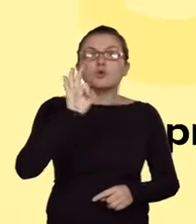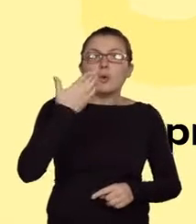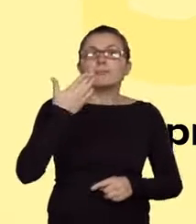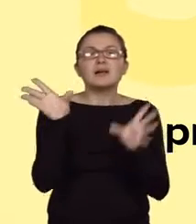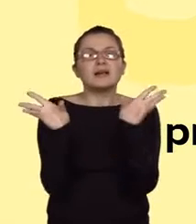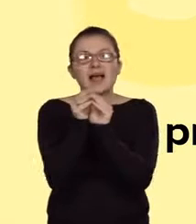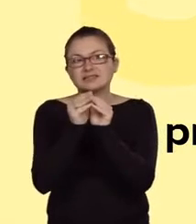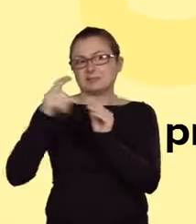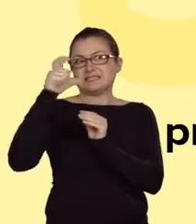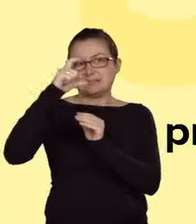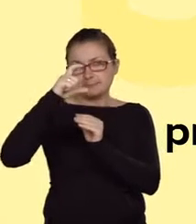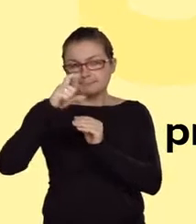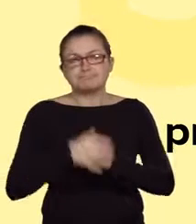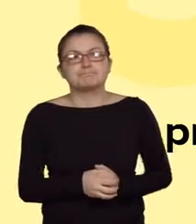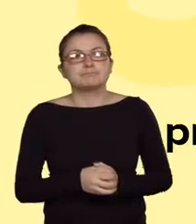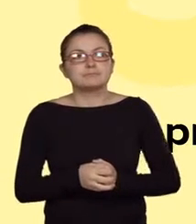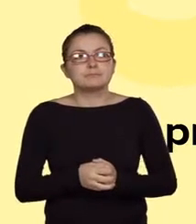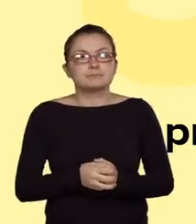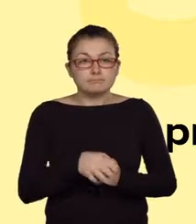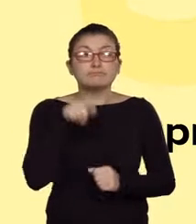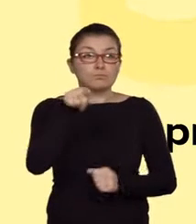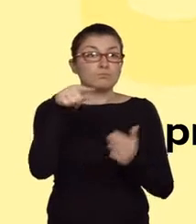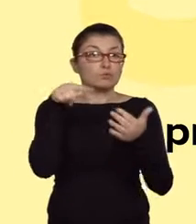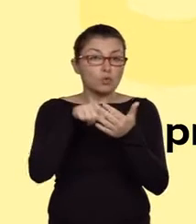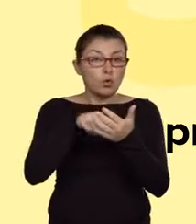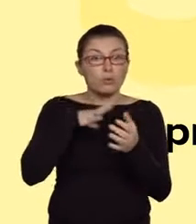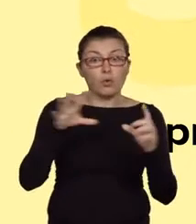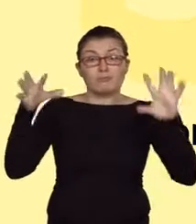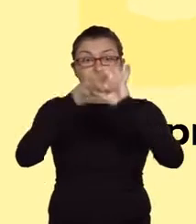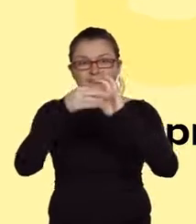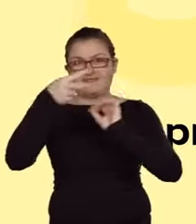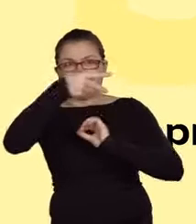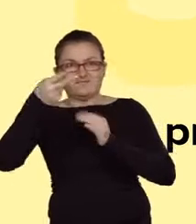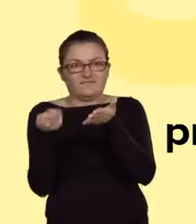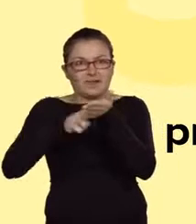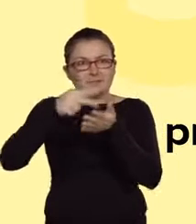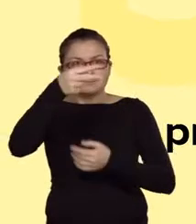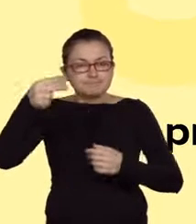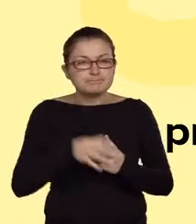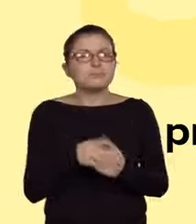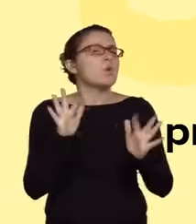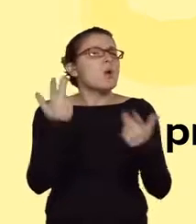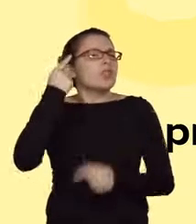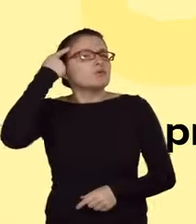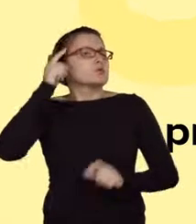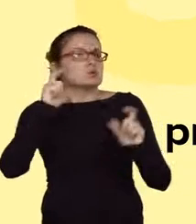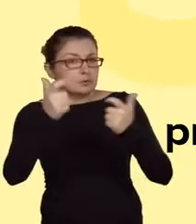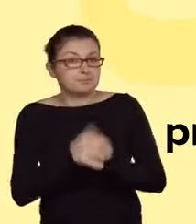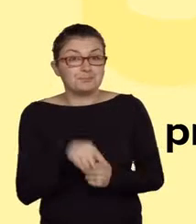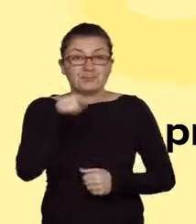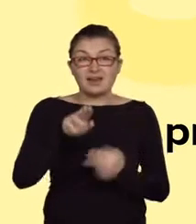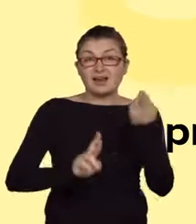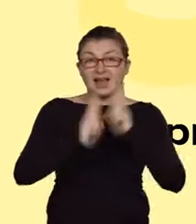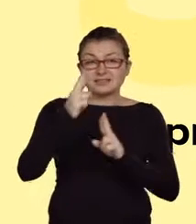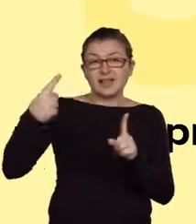podwójne. Łatwo sobie jednak przypomnieć, że o tym, który z możliwych produktów reakcji adydycji będzie